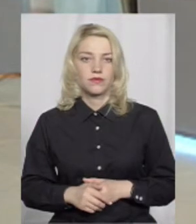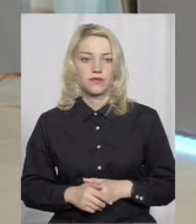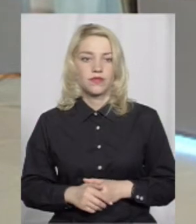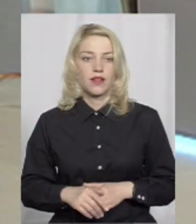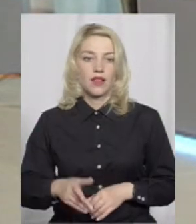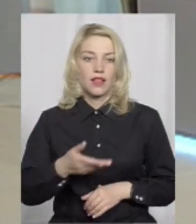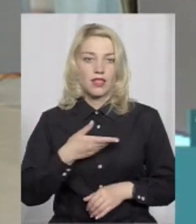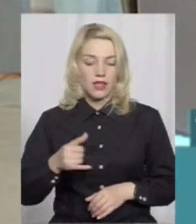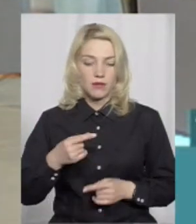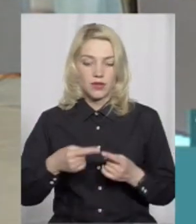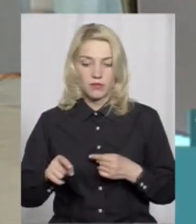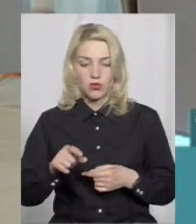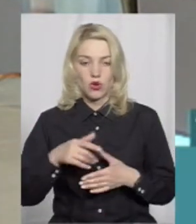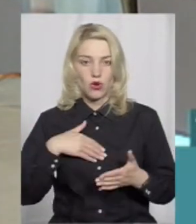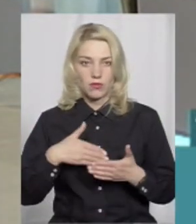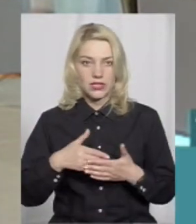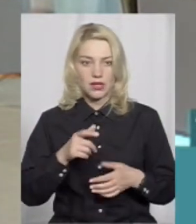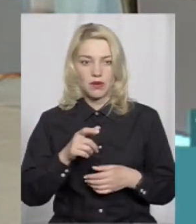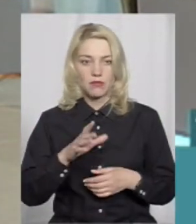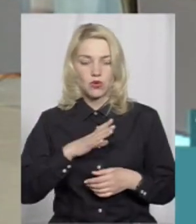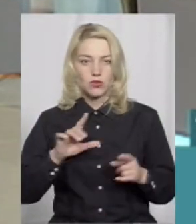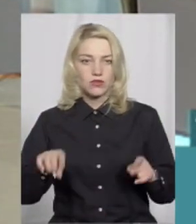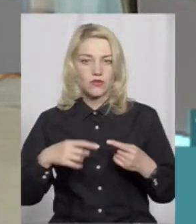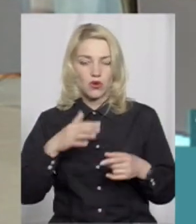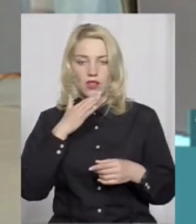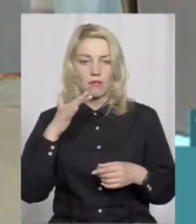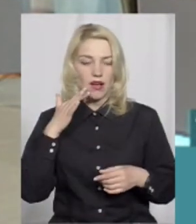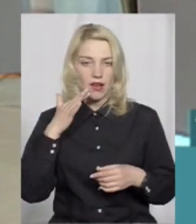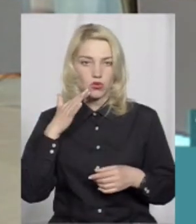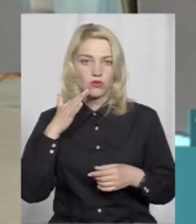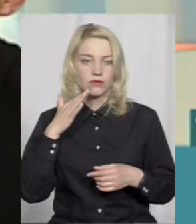нами і іншими громадськими активістами створено дуже багато